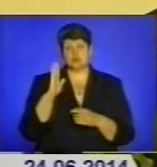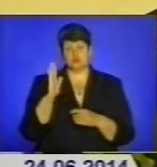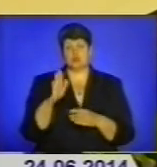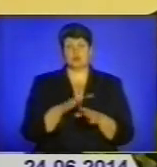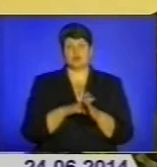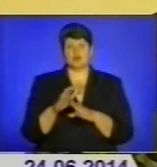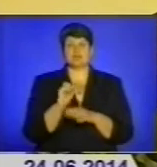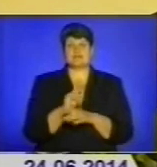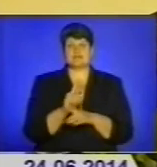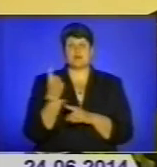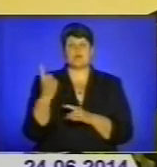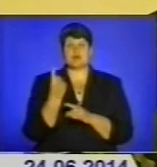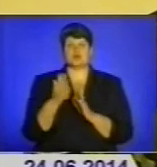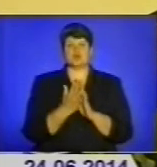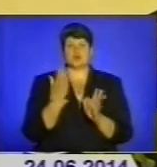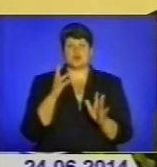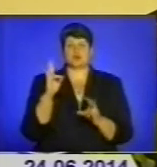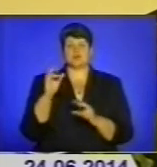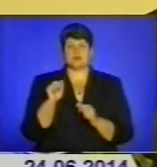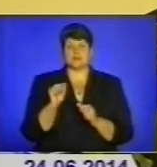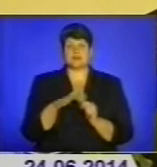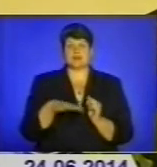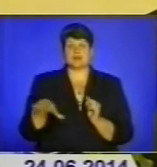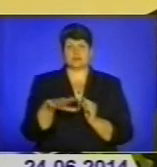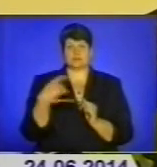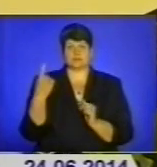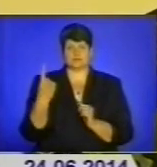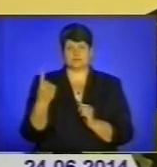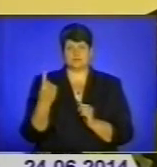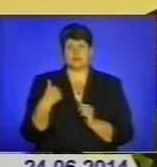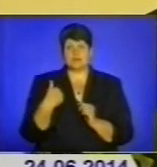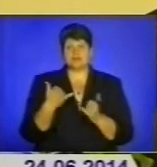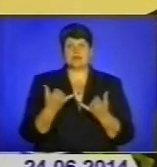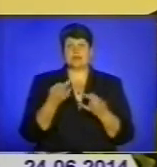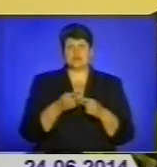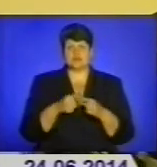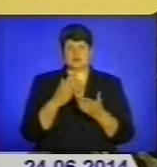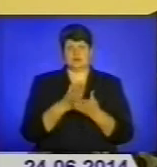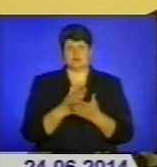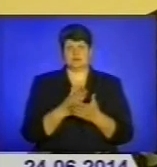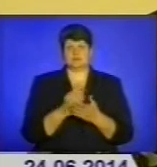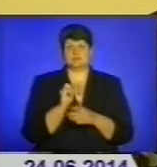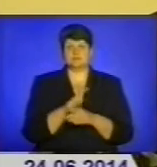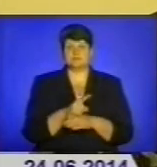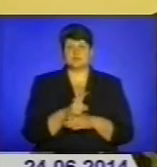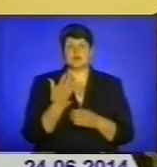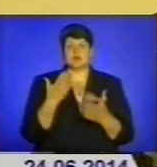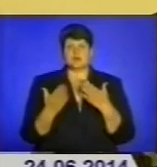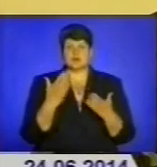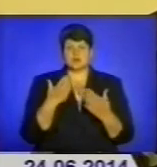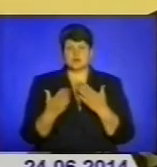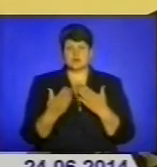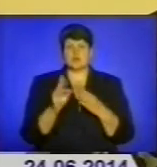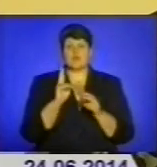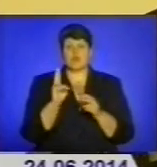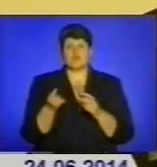завдання в першу чергу на теренах області. Ми для цього і призначені. Якщо в когось виникають